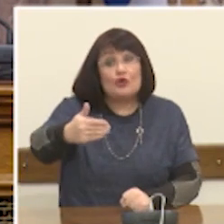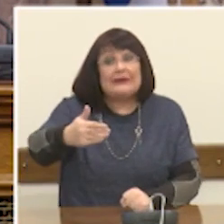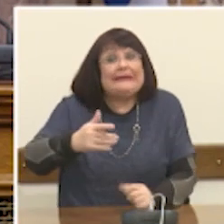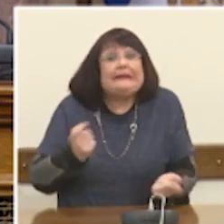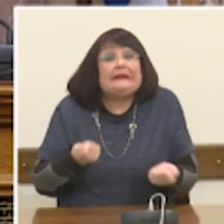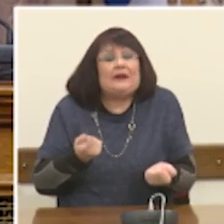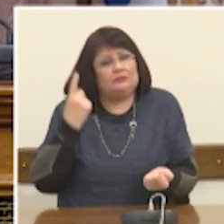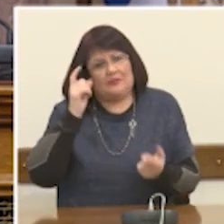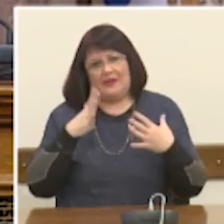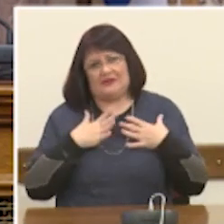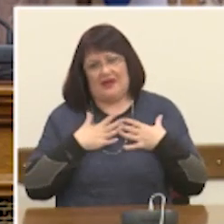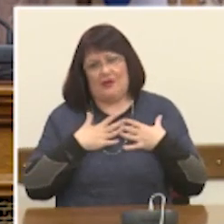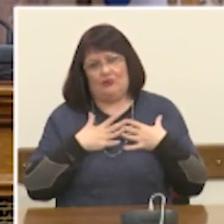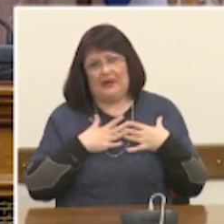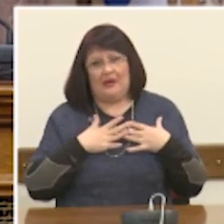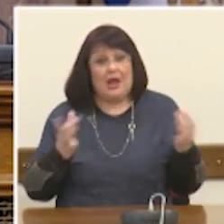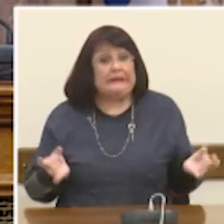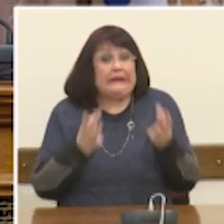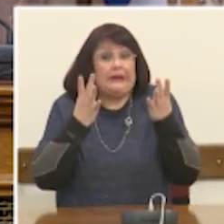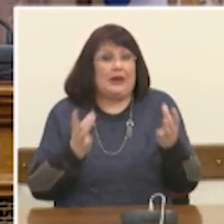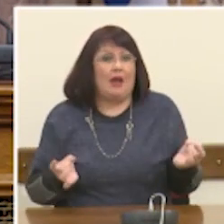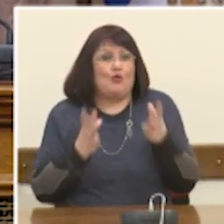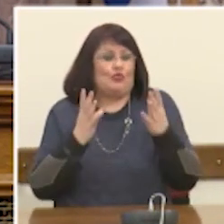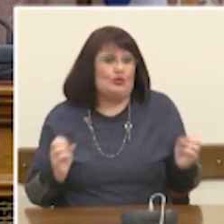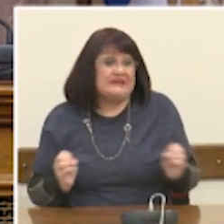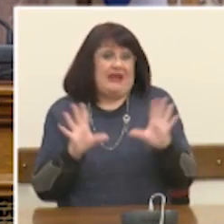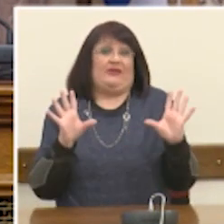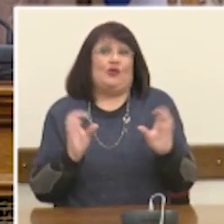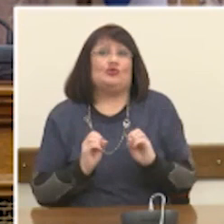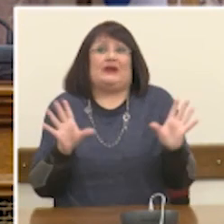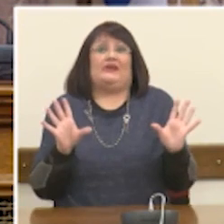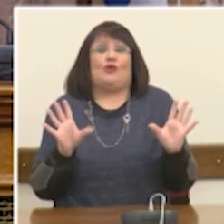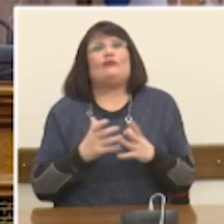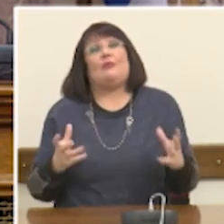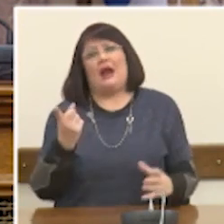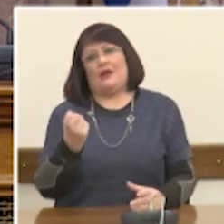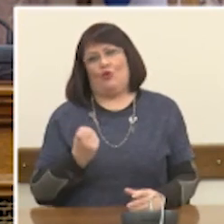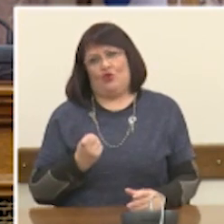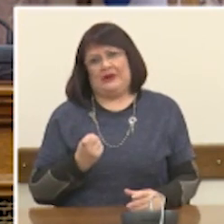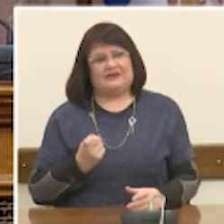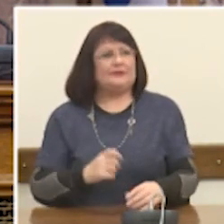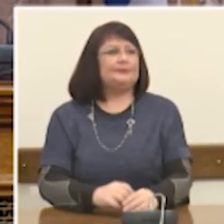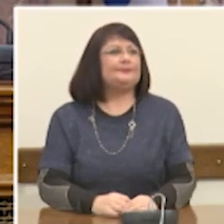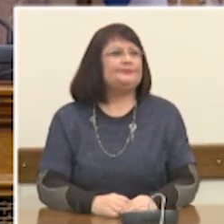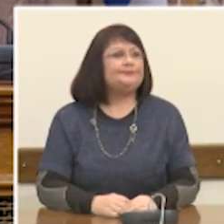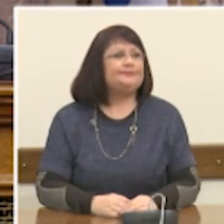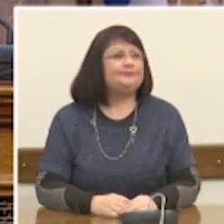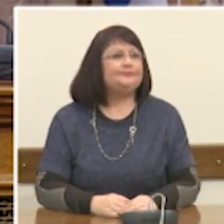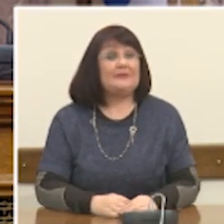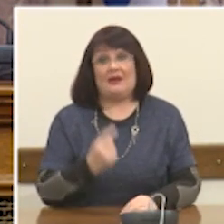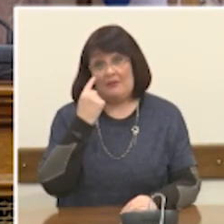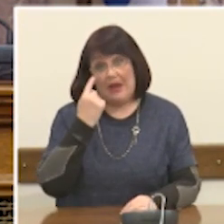διαχείριση του απρόοπτου θα παραμένει η μεγάλη πρόκληση της εποχής μας. Και επειδή, καθώς φαίνεται,